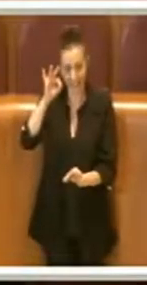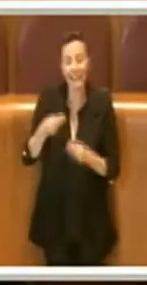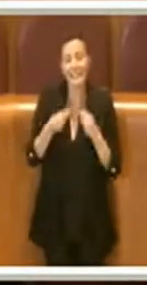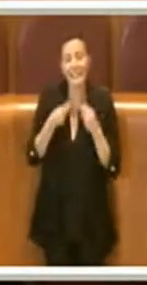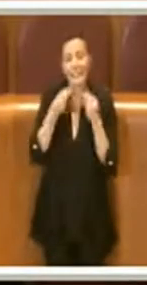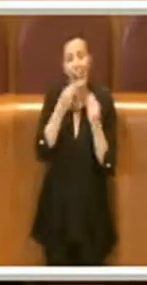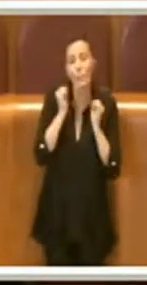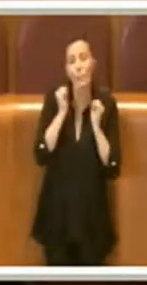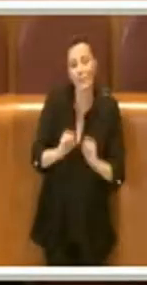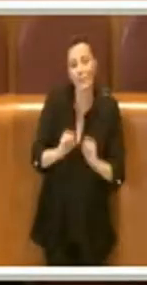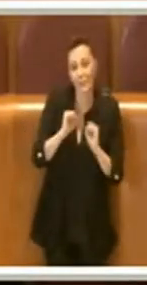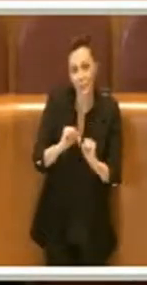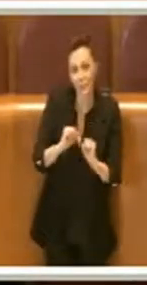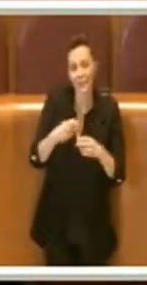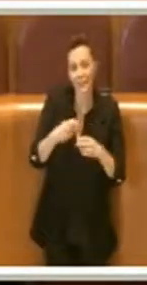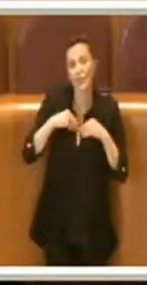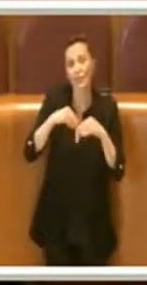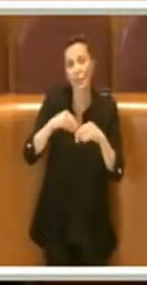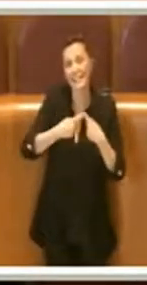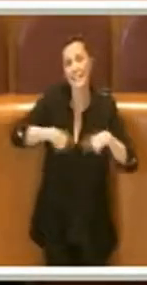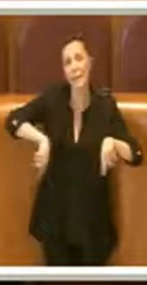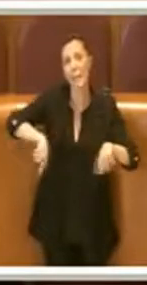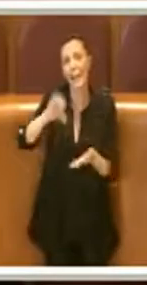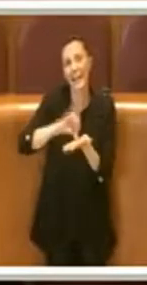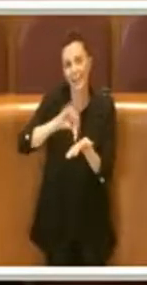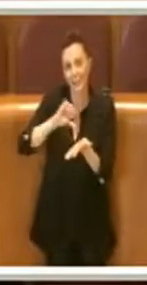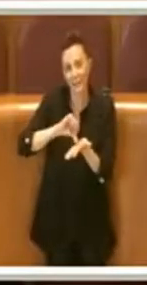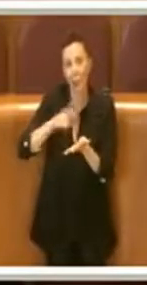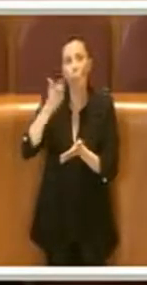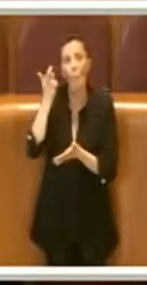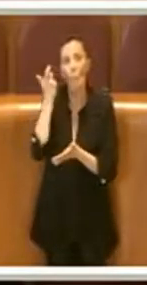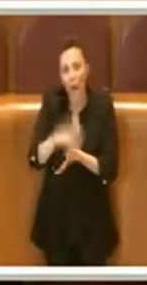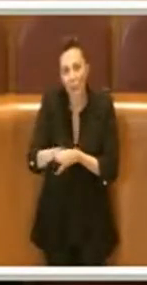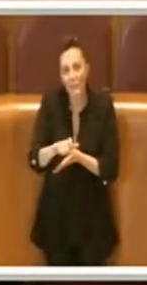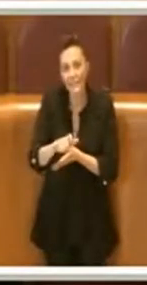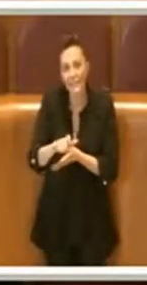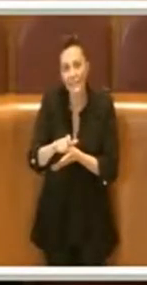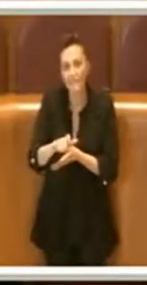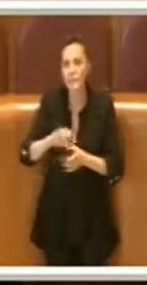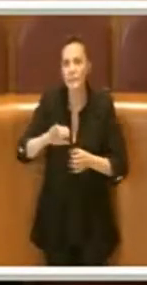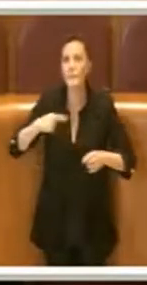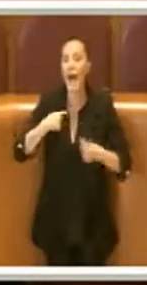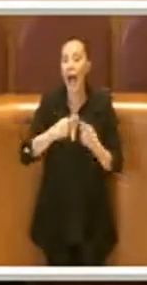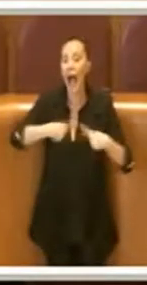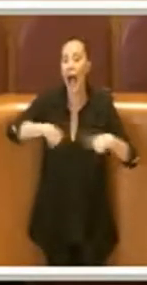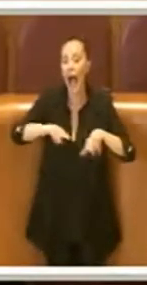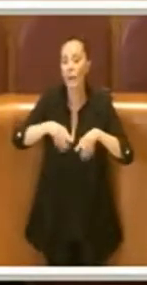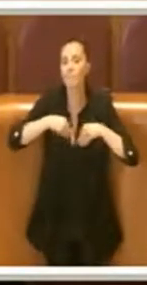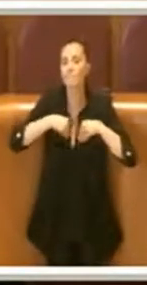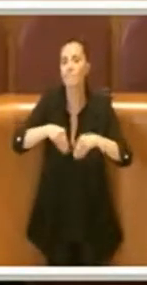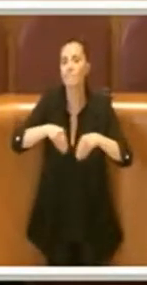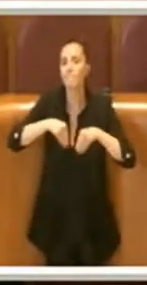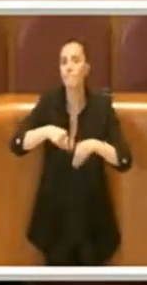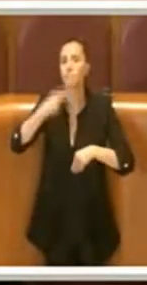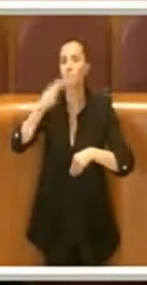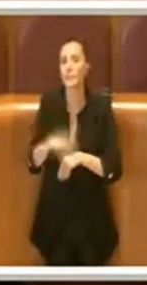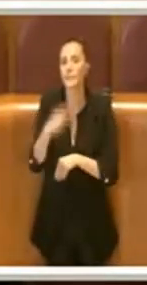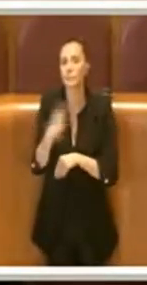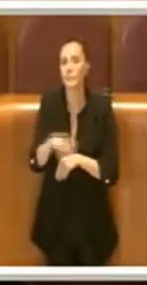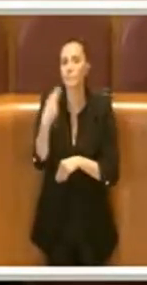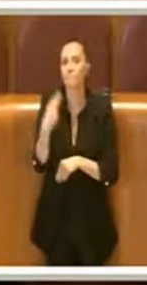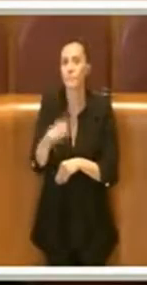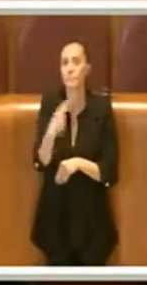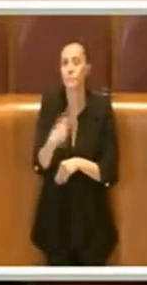capitolina, poiché impossibilitati a venire in Aula per